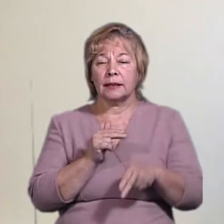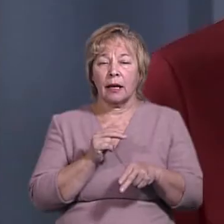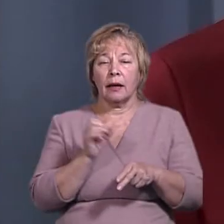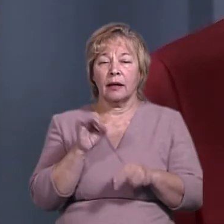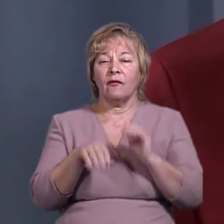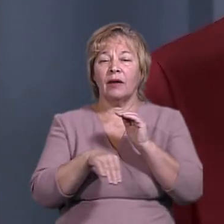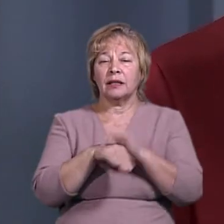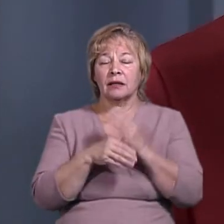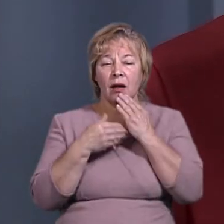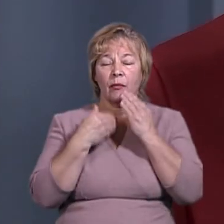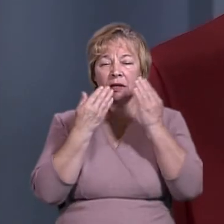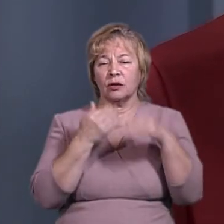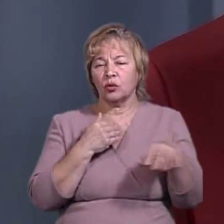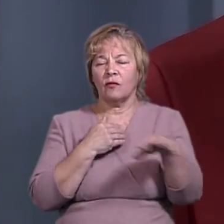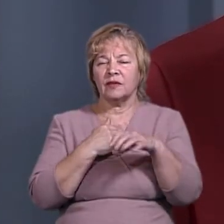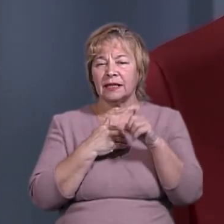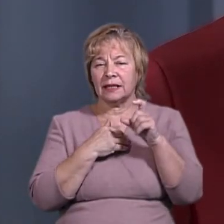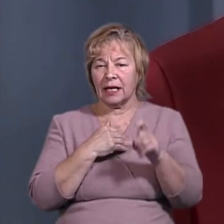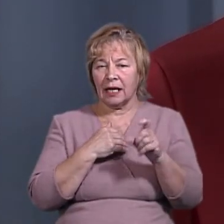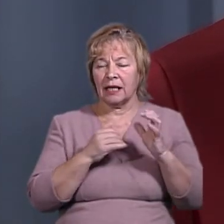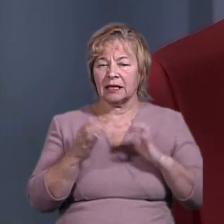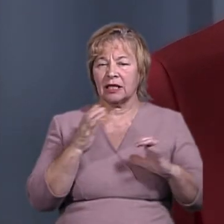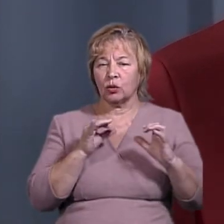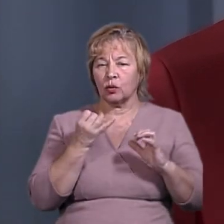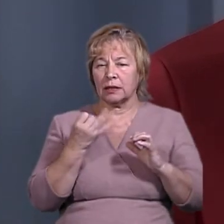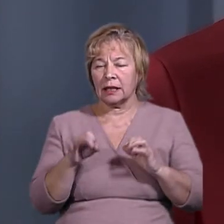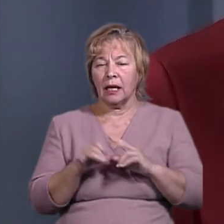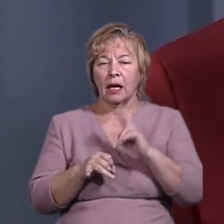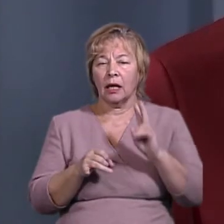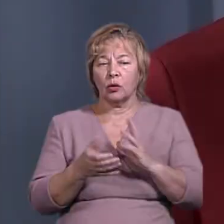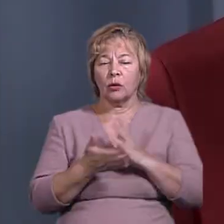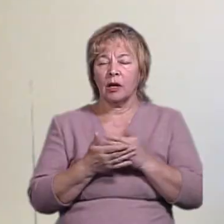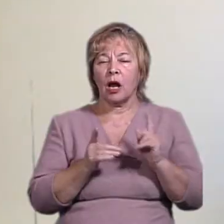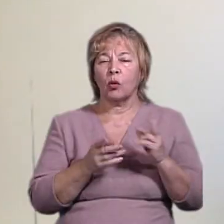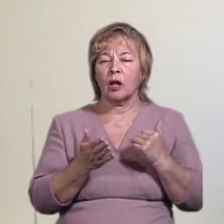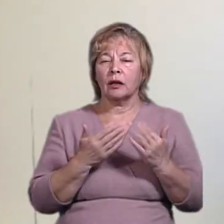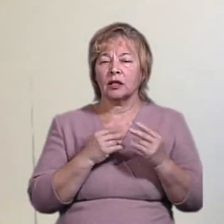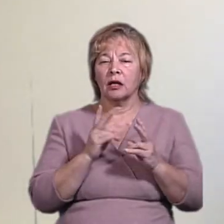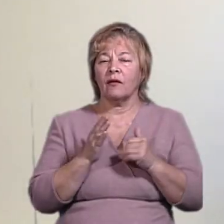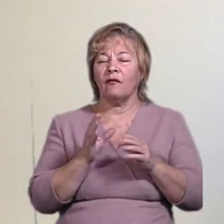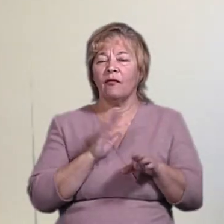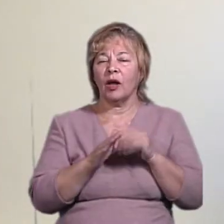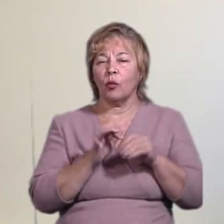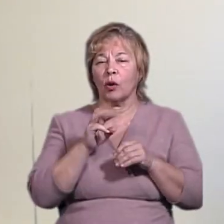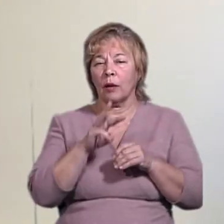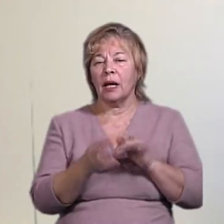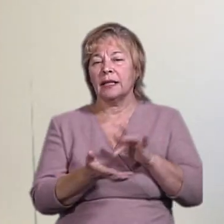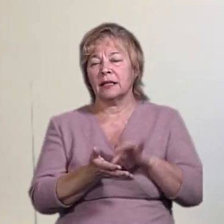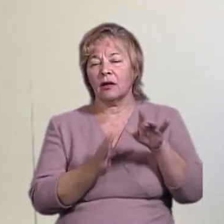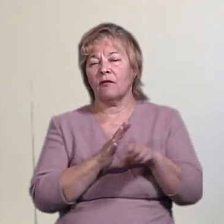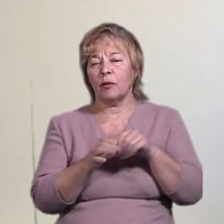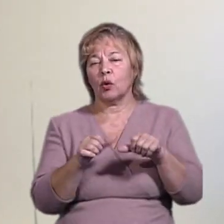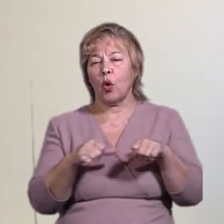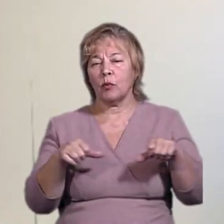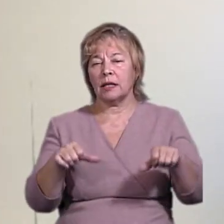фактично звертатись до всіх інституцій, які мають хоч якесь відношення до виборів, в тому числі в центральну виборчу